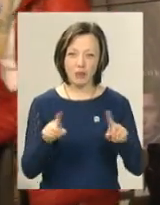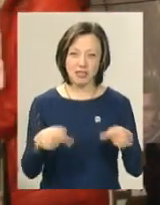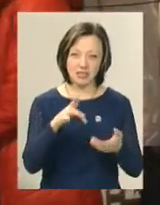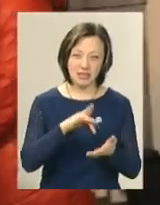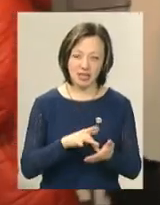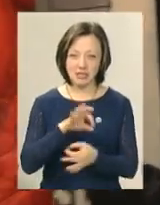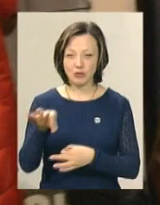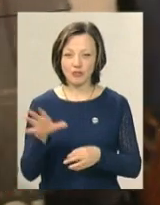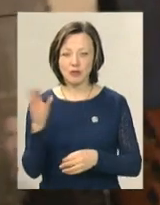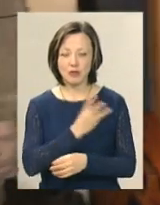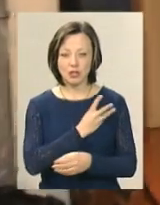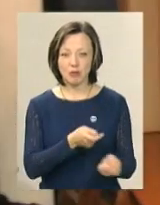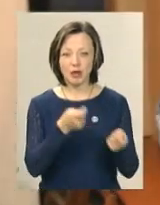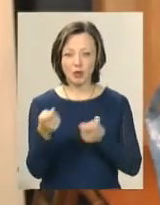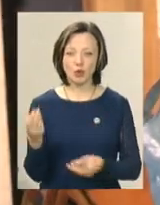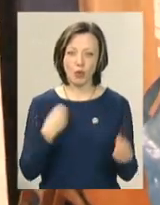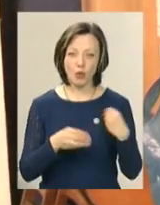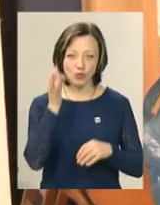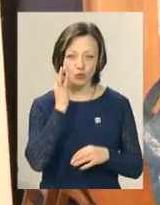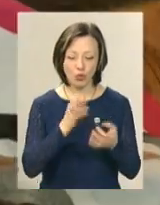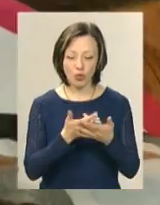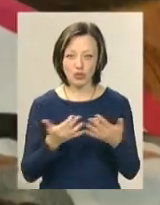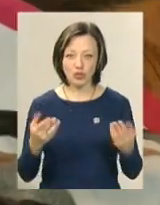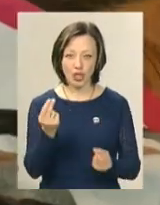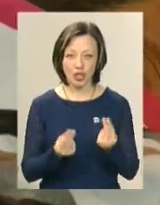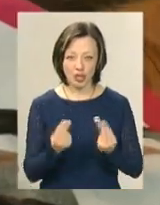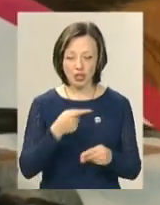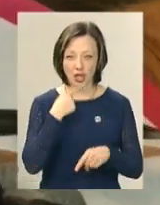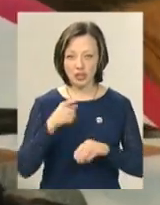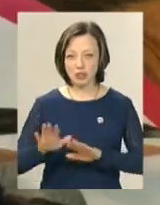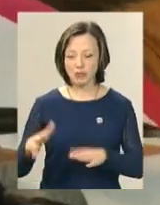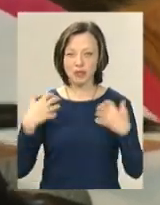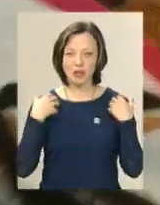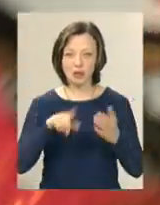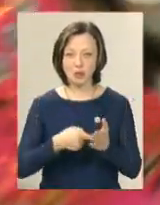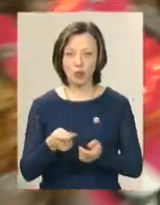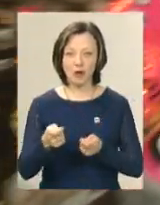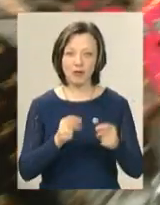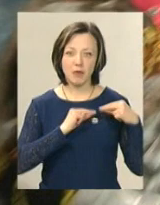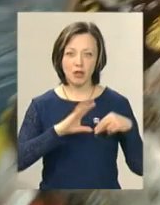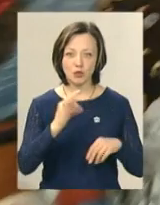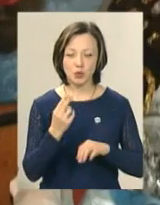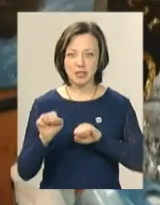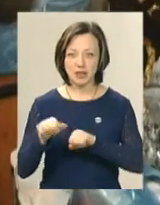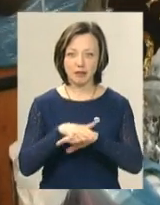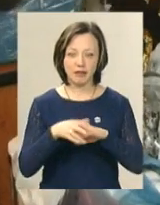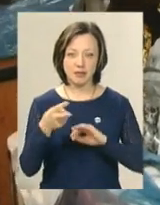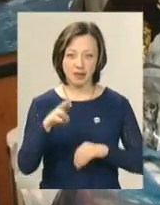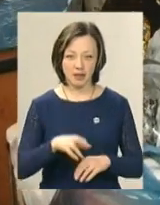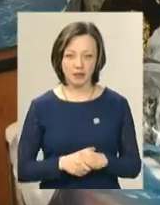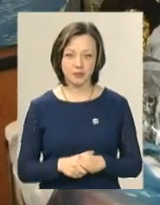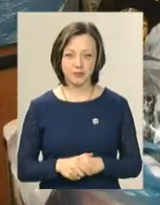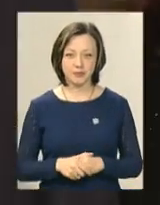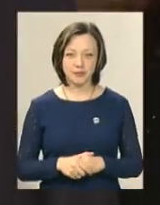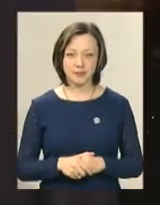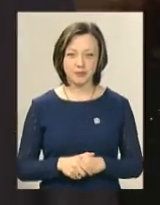центрів. Сюди усі бажаючі проносили одяг, солодощі та іграшки, каже заступник начальника міського управління праці та соцзахисту населення Валентина